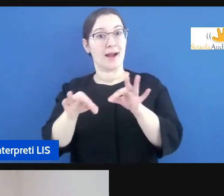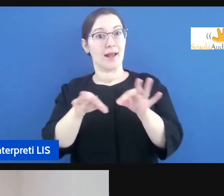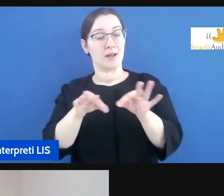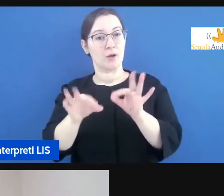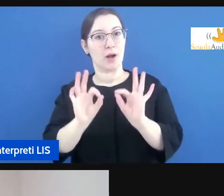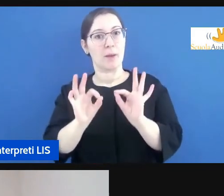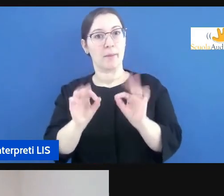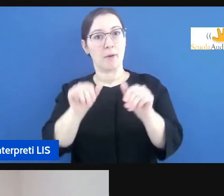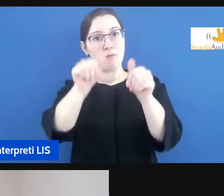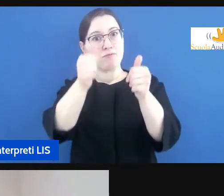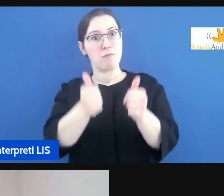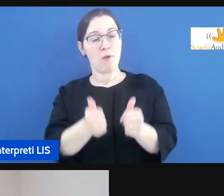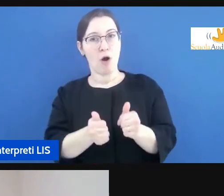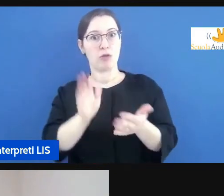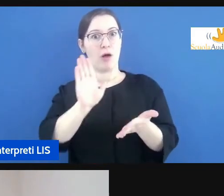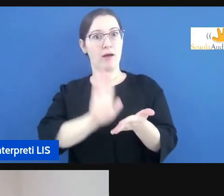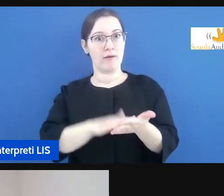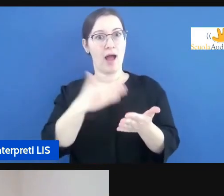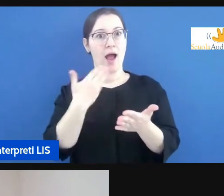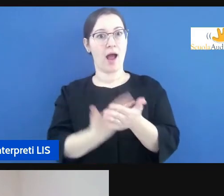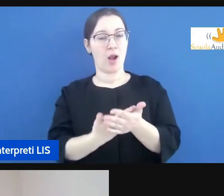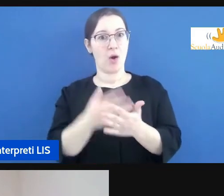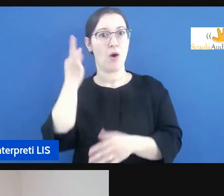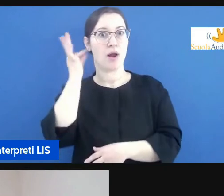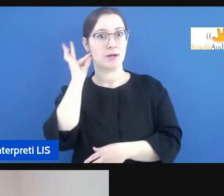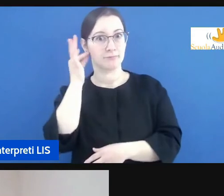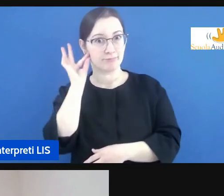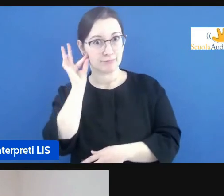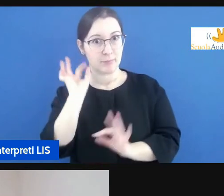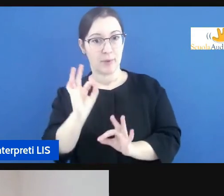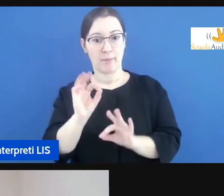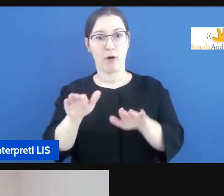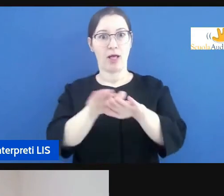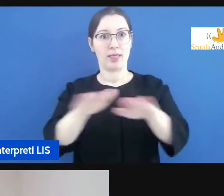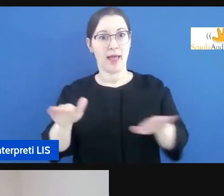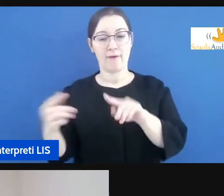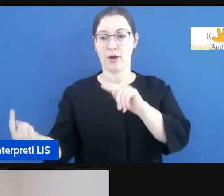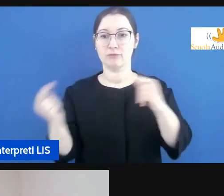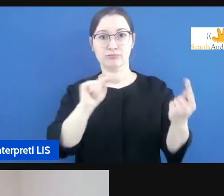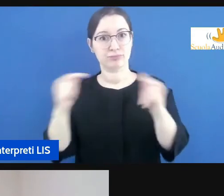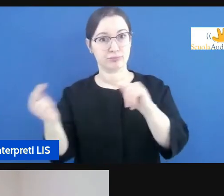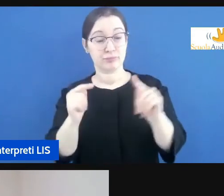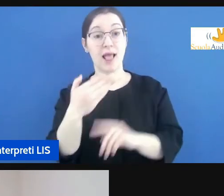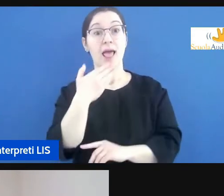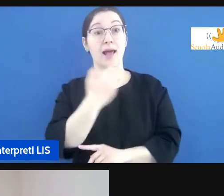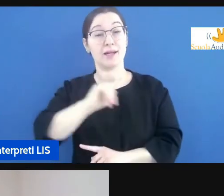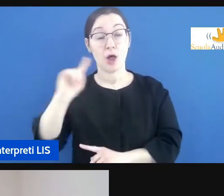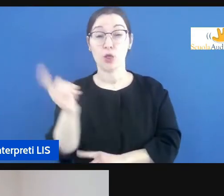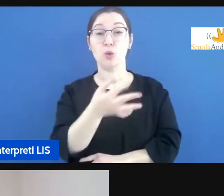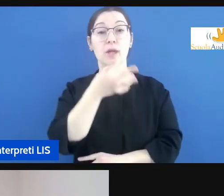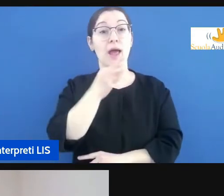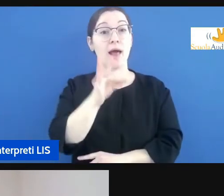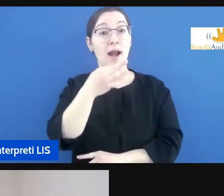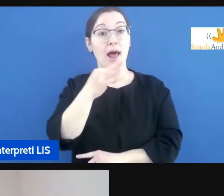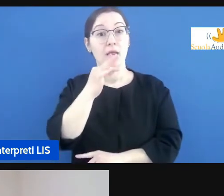di alto valore questa tavola rotonda grazie a tutti i relatori per il contributo